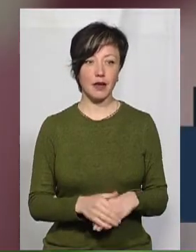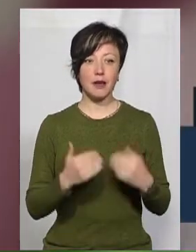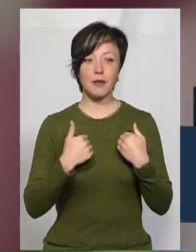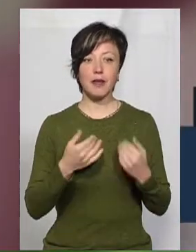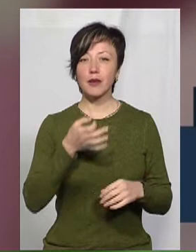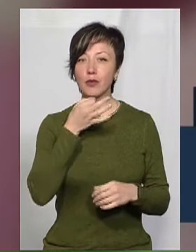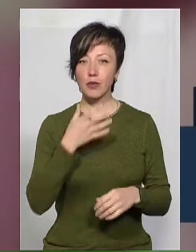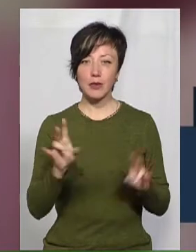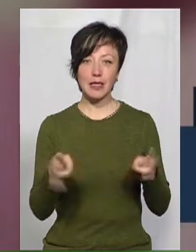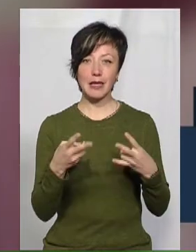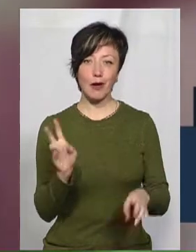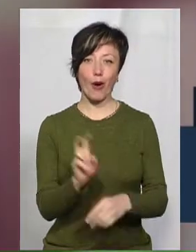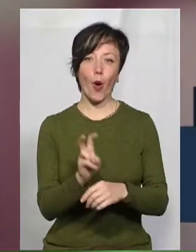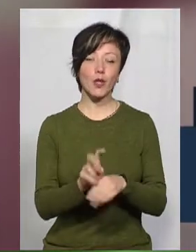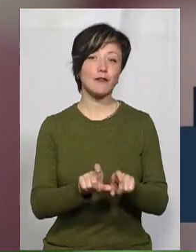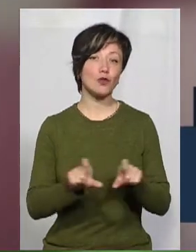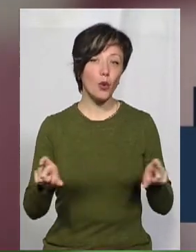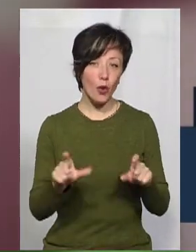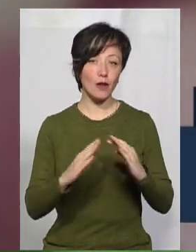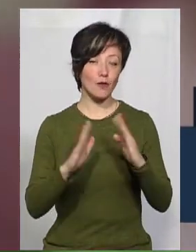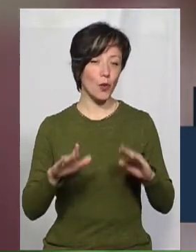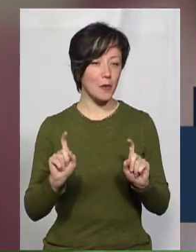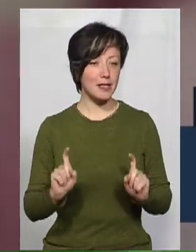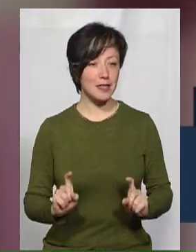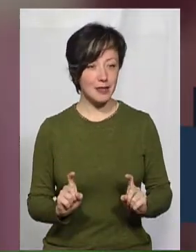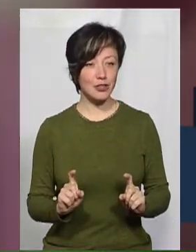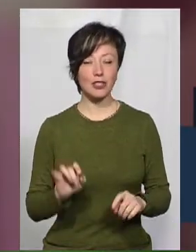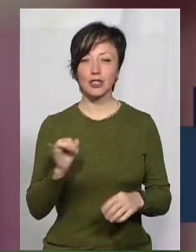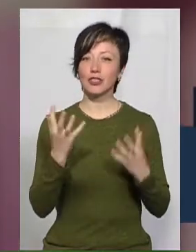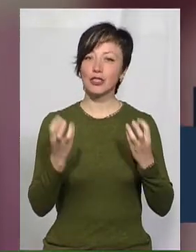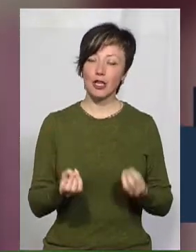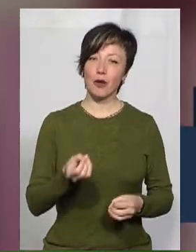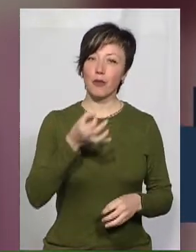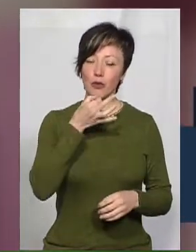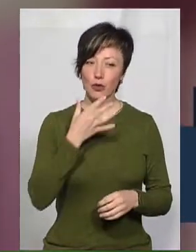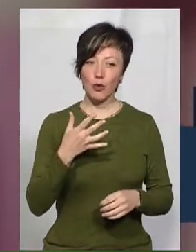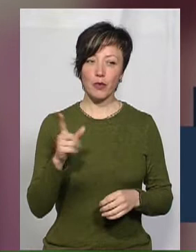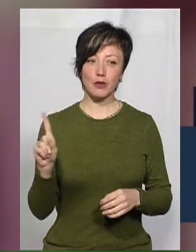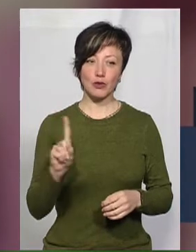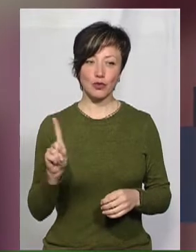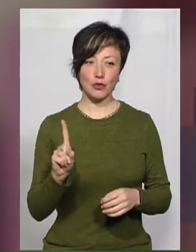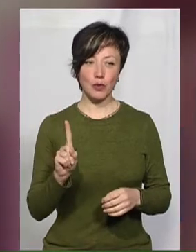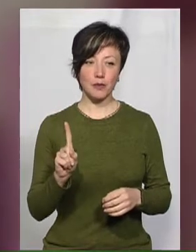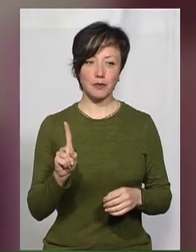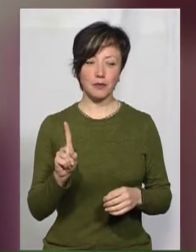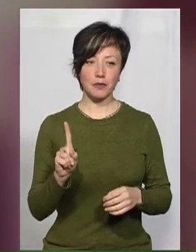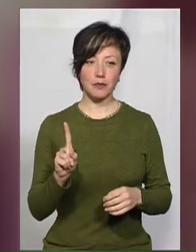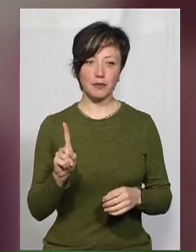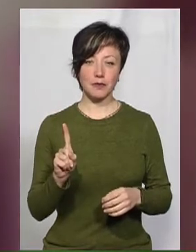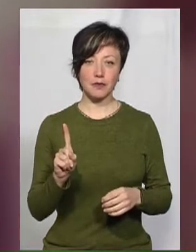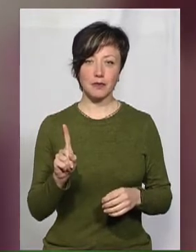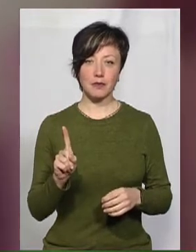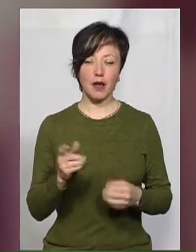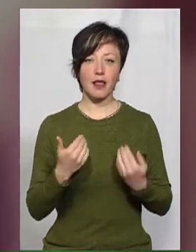не треба ходити в школу, а вдома ти сидиш. І ще подобається те, що нам